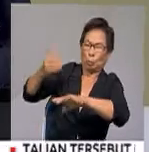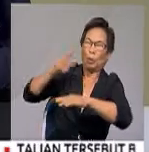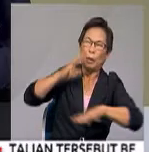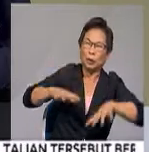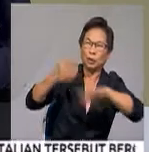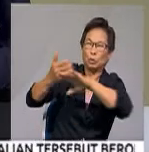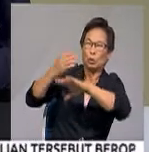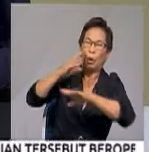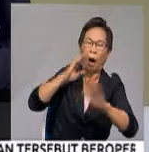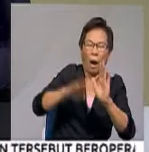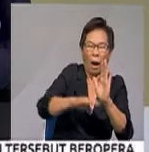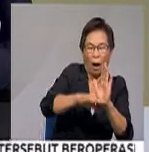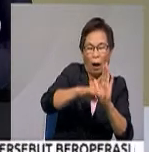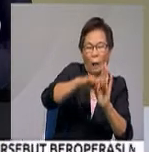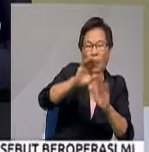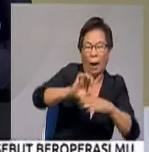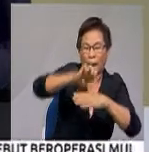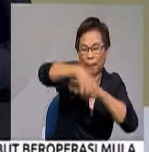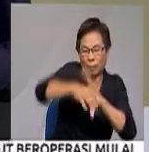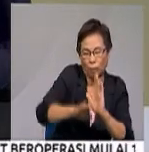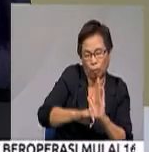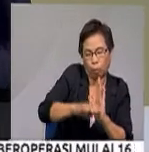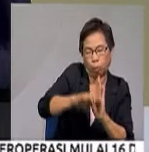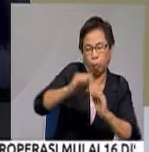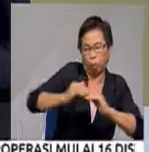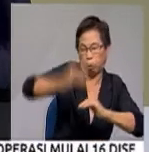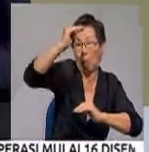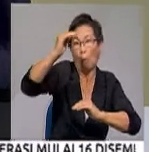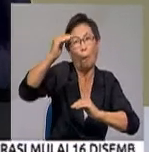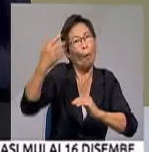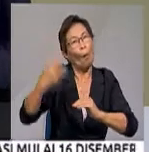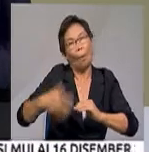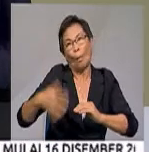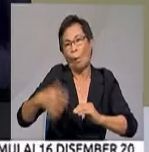menyebabkan paras air beberapa empangan melebihi paras normal.